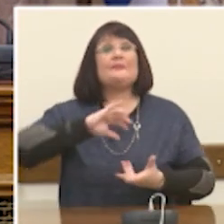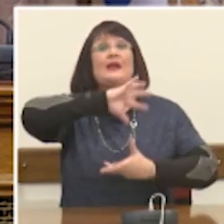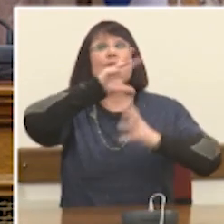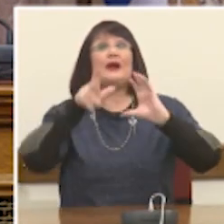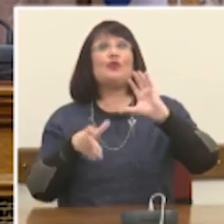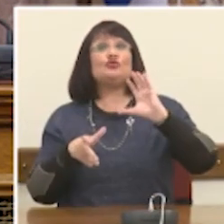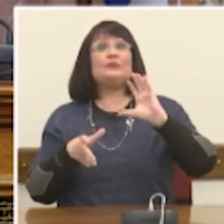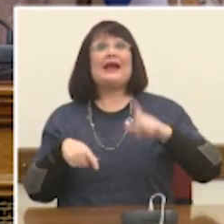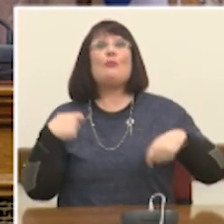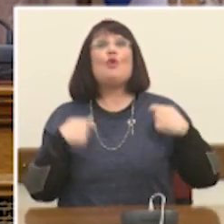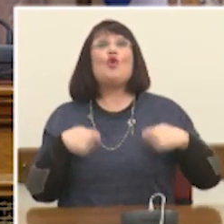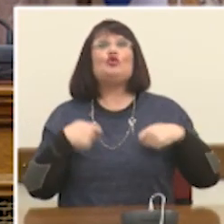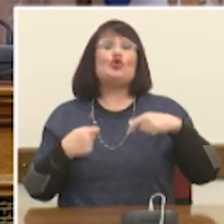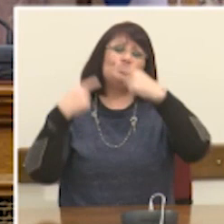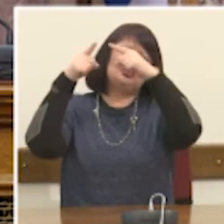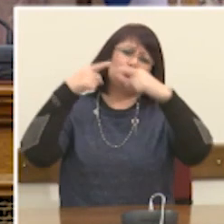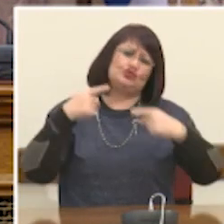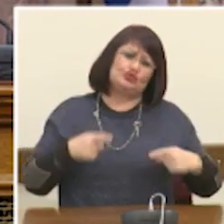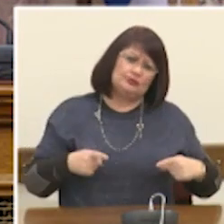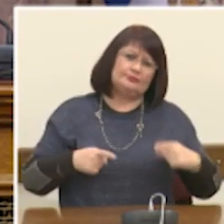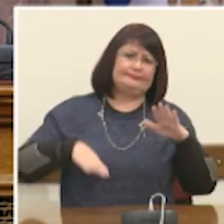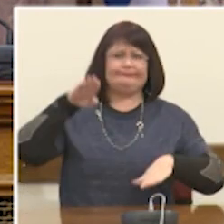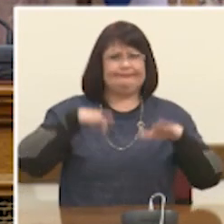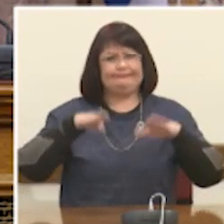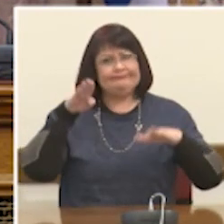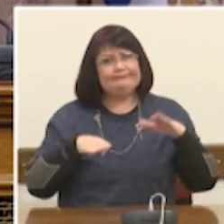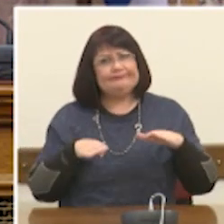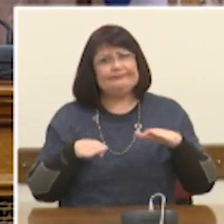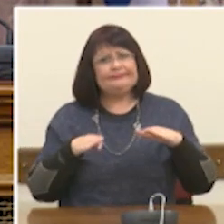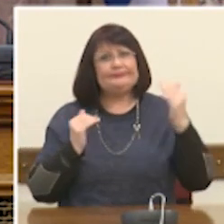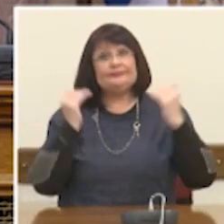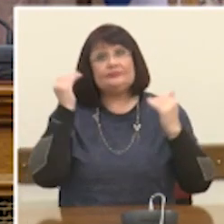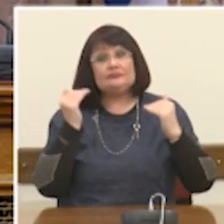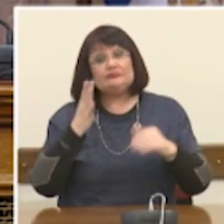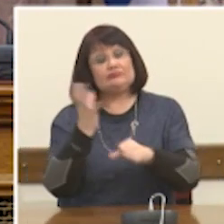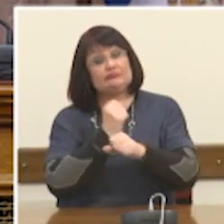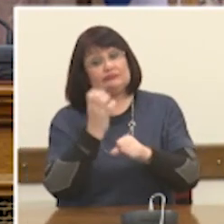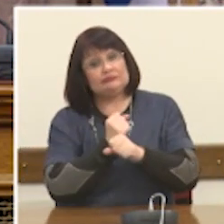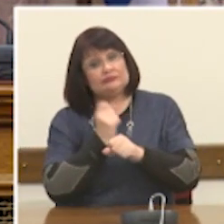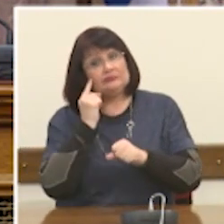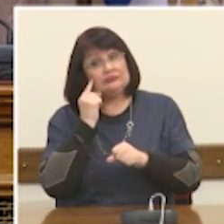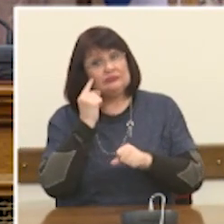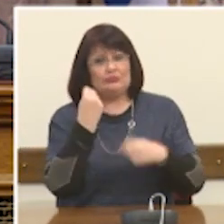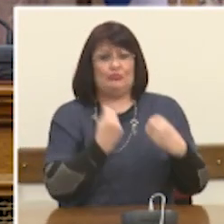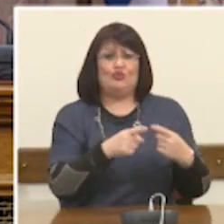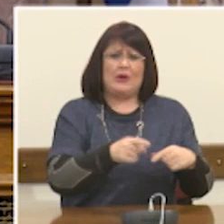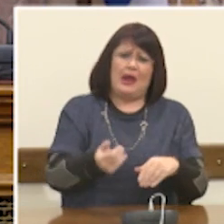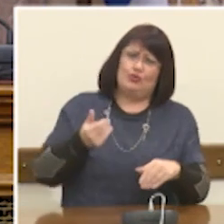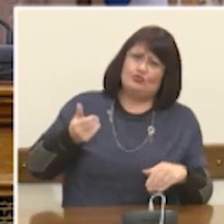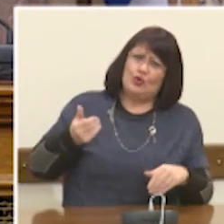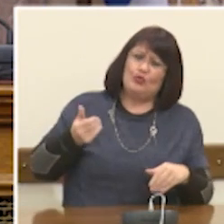πλούτου αμφισβητεί το κεκτημένο κάθε γενιάς να ζει καλύτερα από την προηγούμενη.